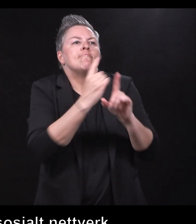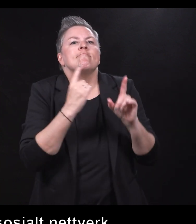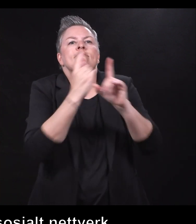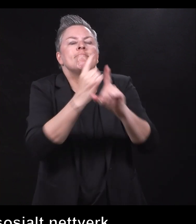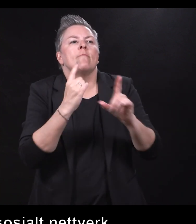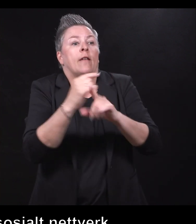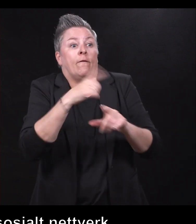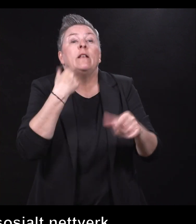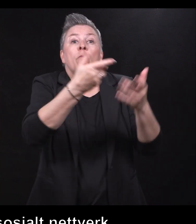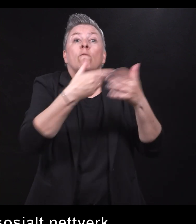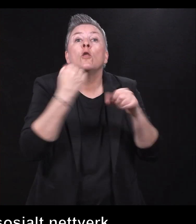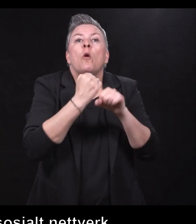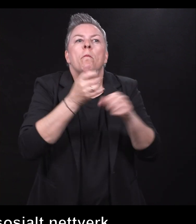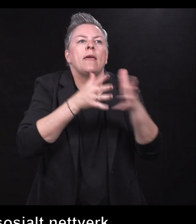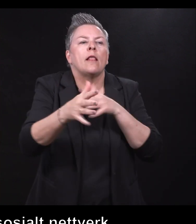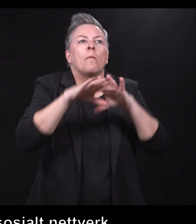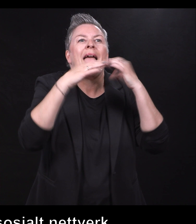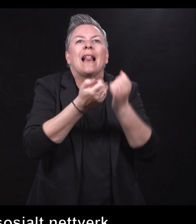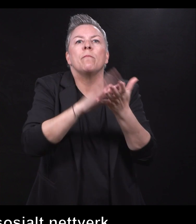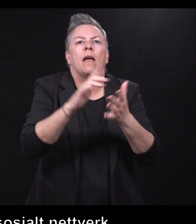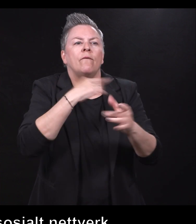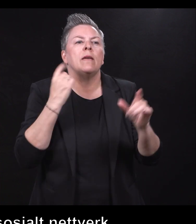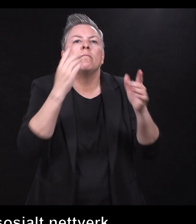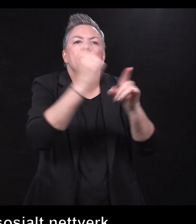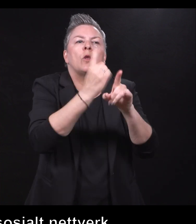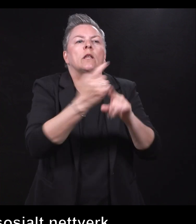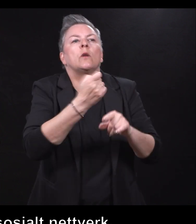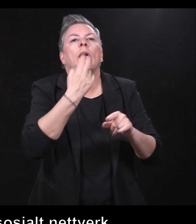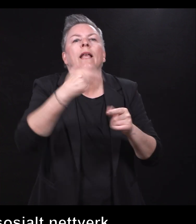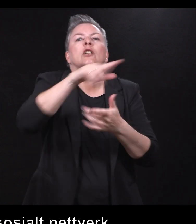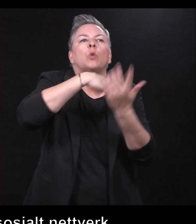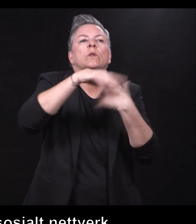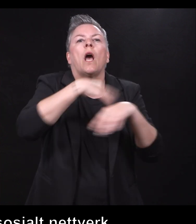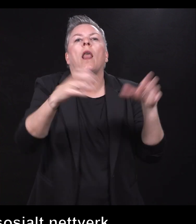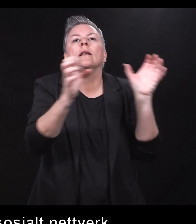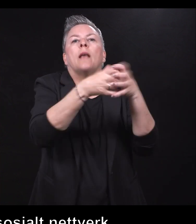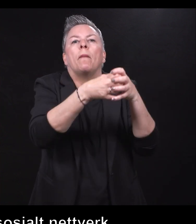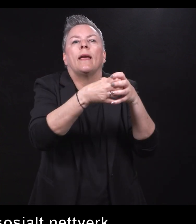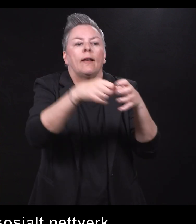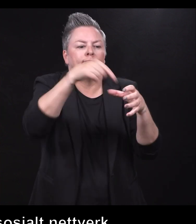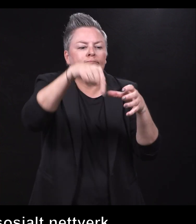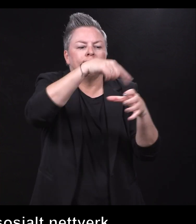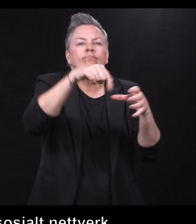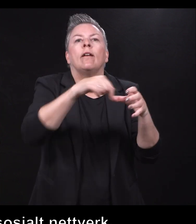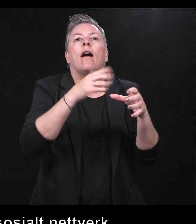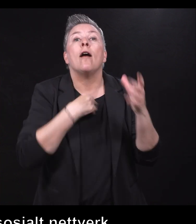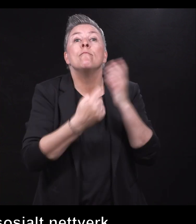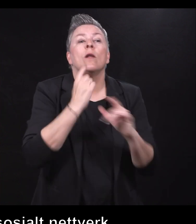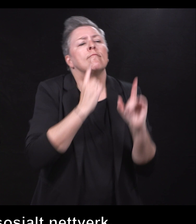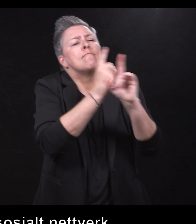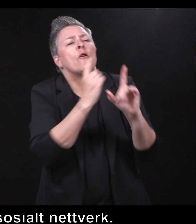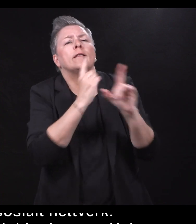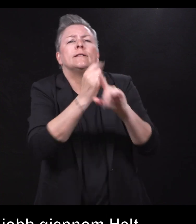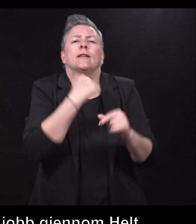jobb gjennom helt med, møtes på noe som heter sosial samling, og da har man muligheten til å møte hverandre, bli